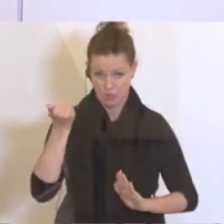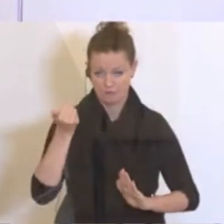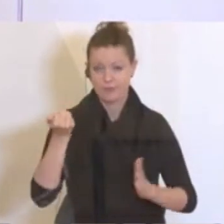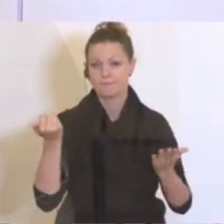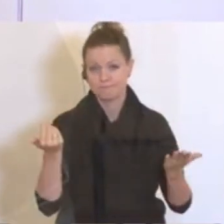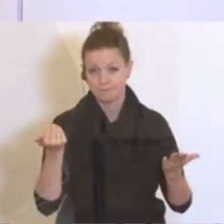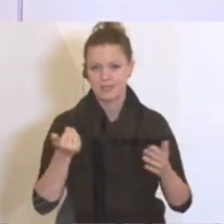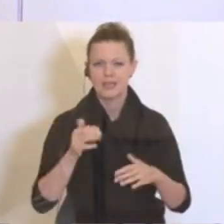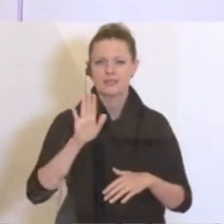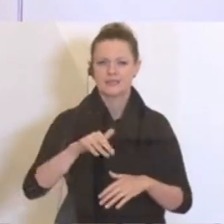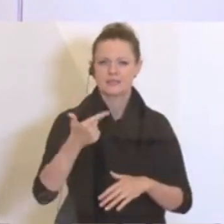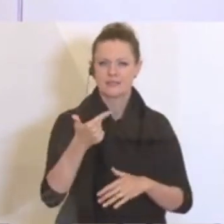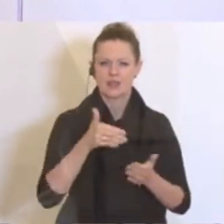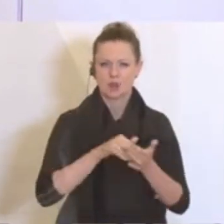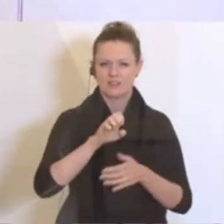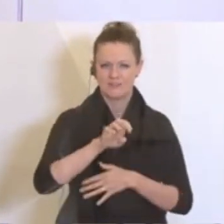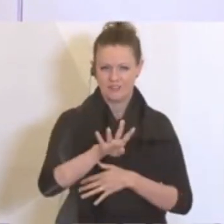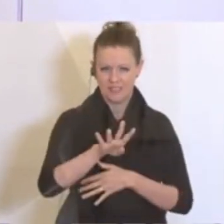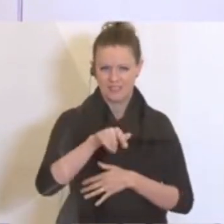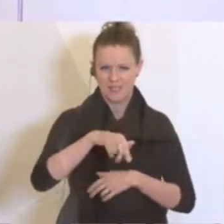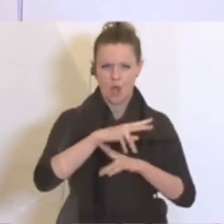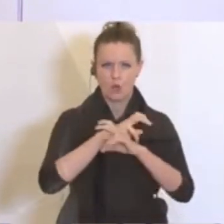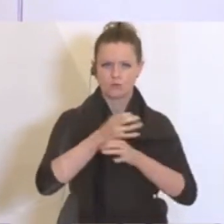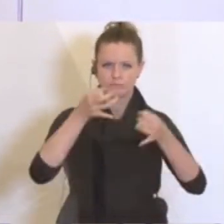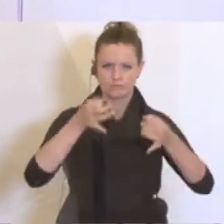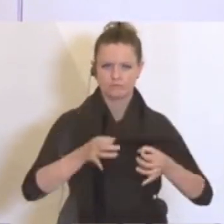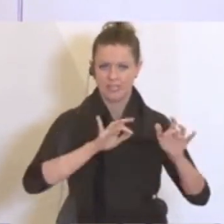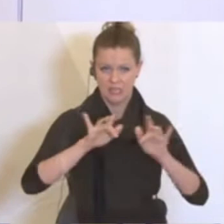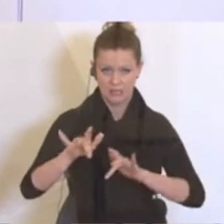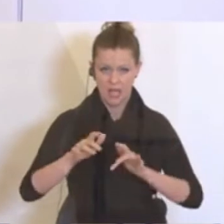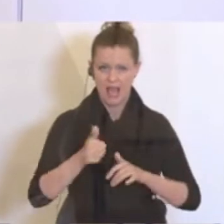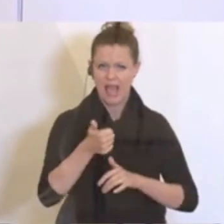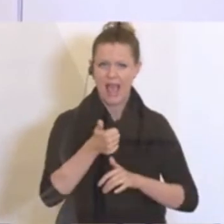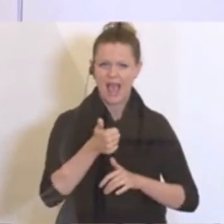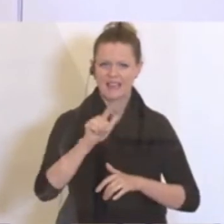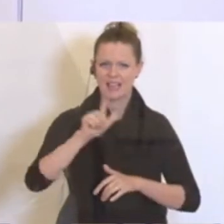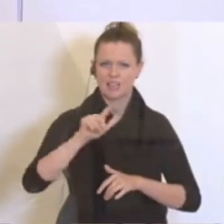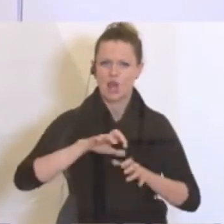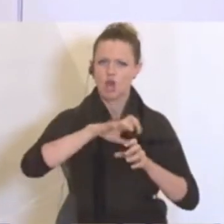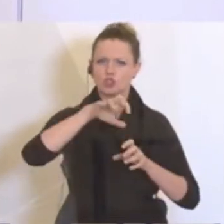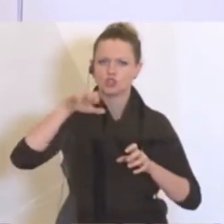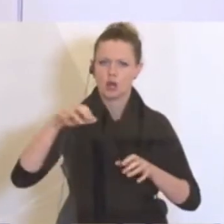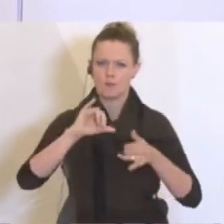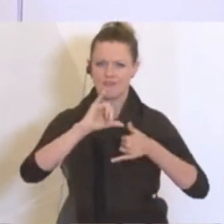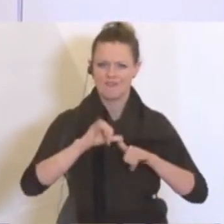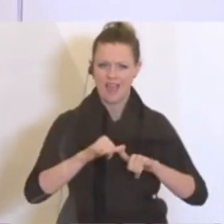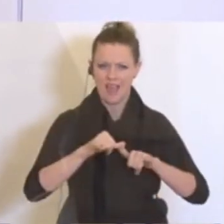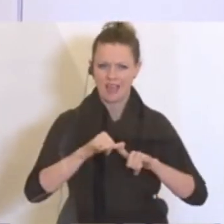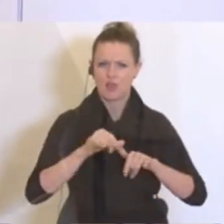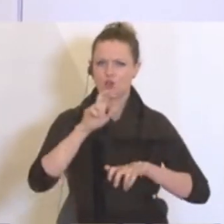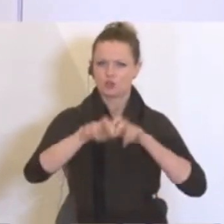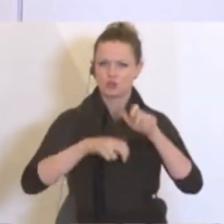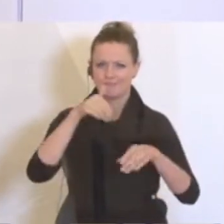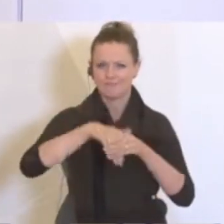Die ist ja seit 2014 in Österreich gültig. Ein Liter Schaumwein wird mit einem Euro besteuert.